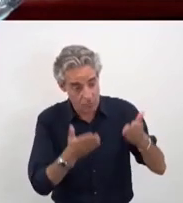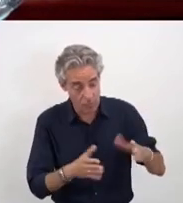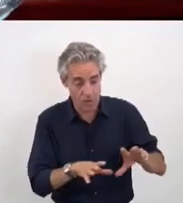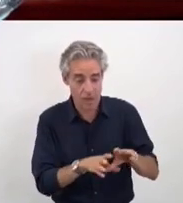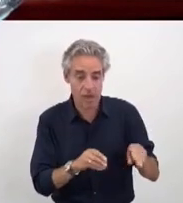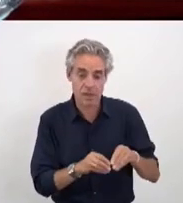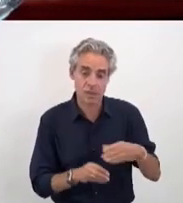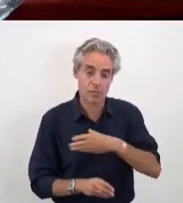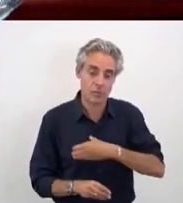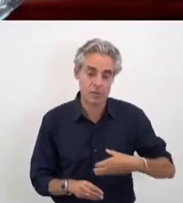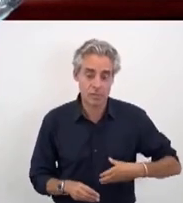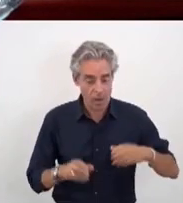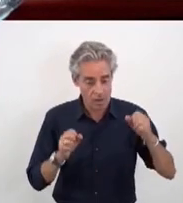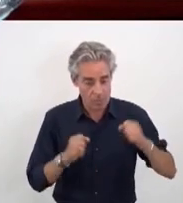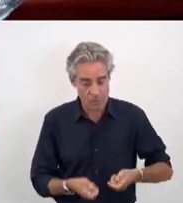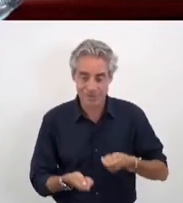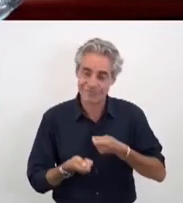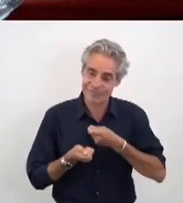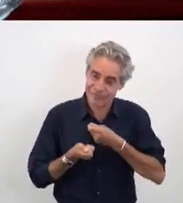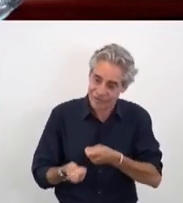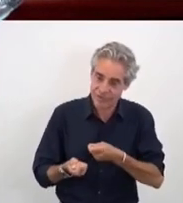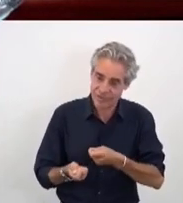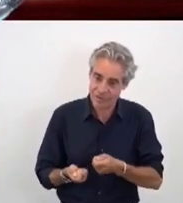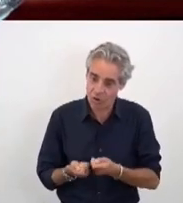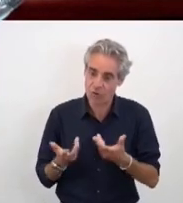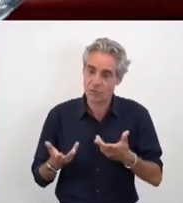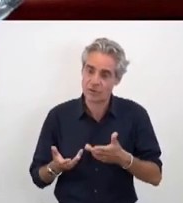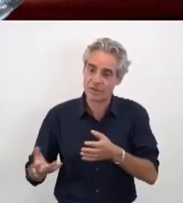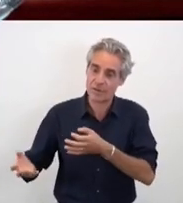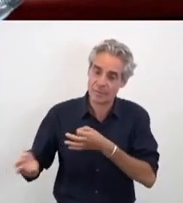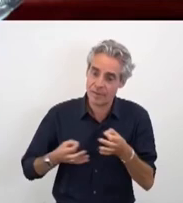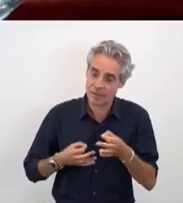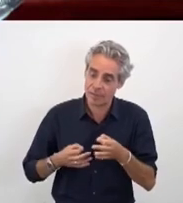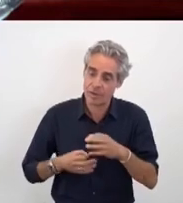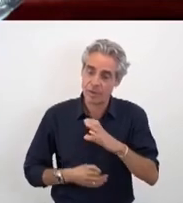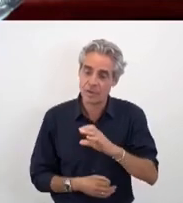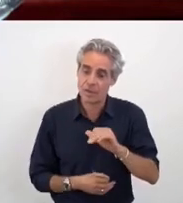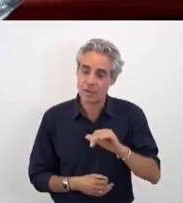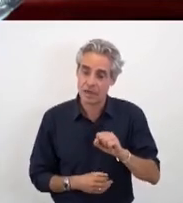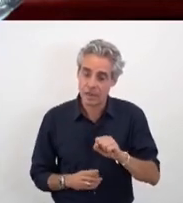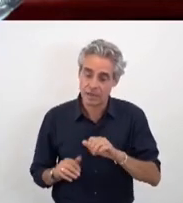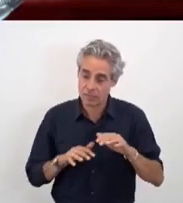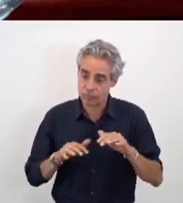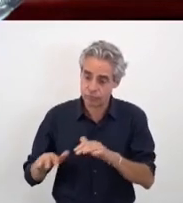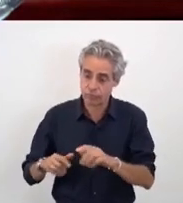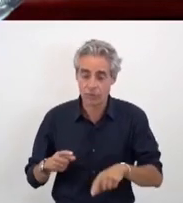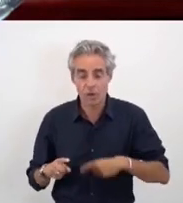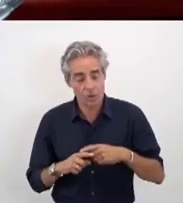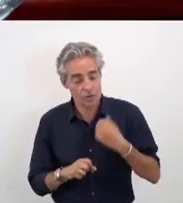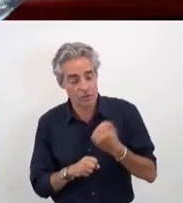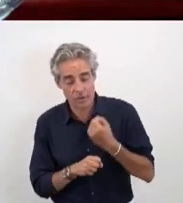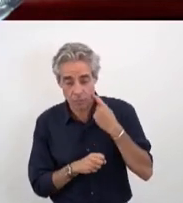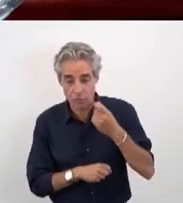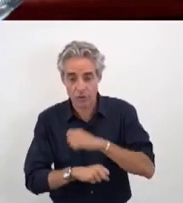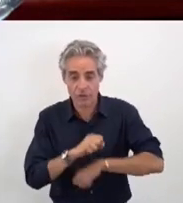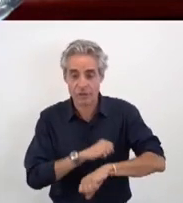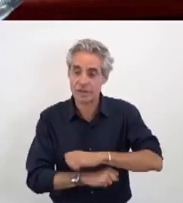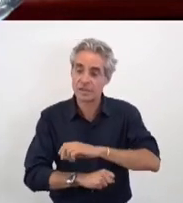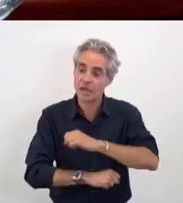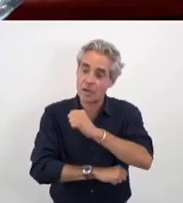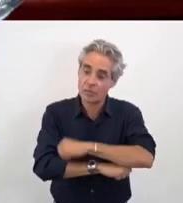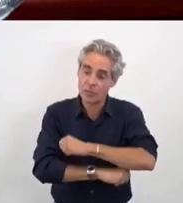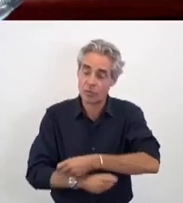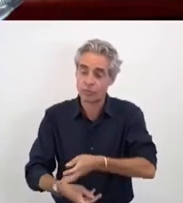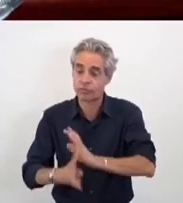municipale de forcer et d'augmenter les permanences du CCAS, de travailler pour qu'il y ait des permanences des institutions